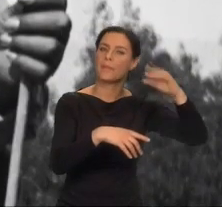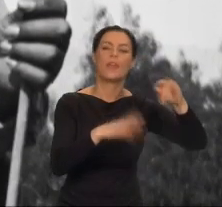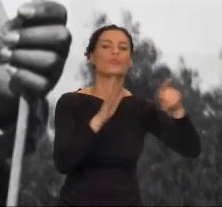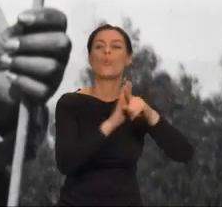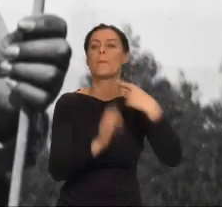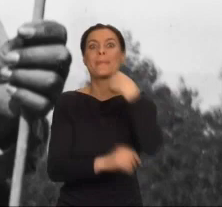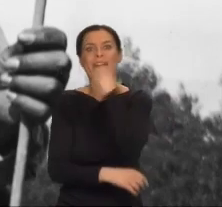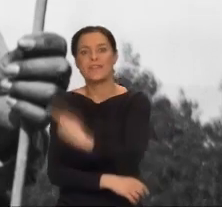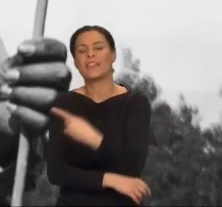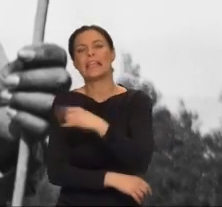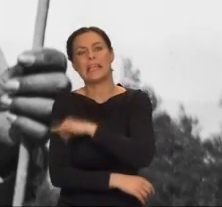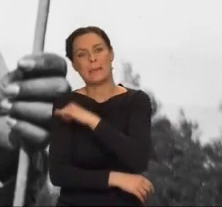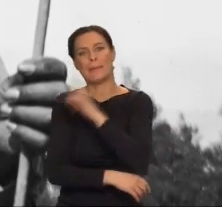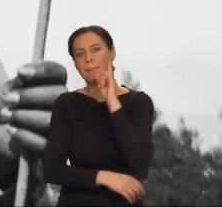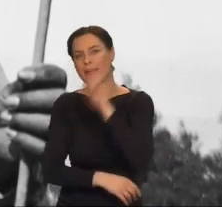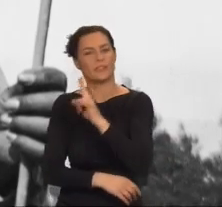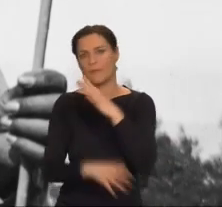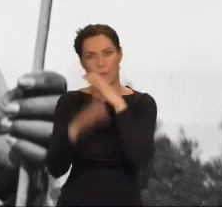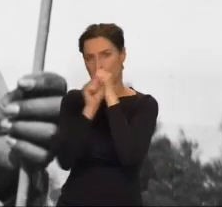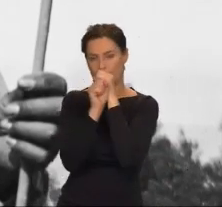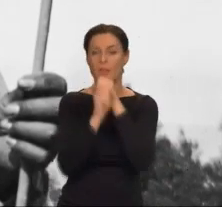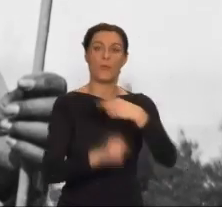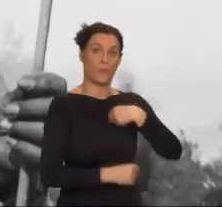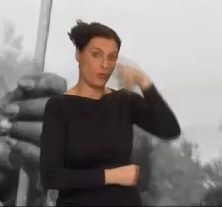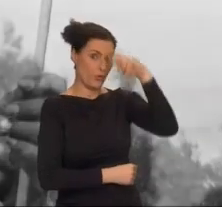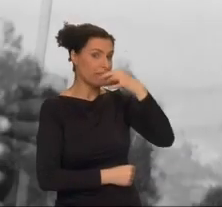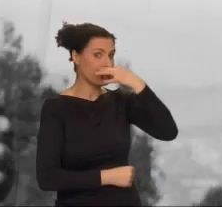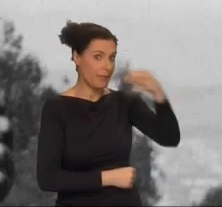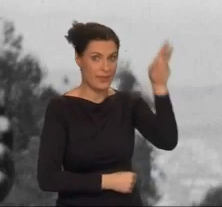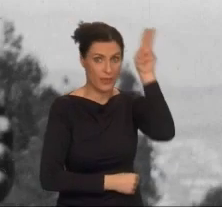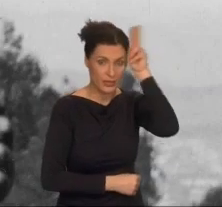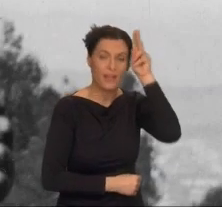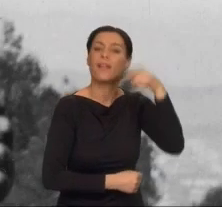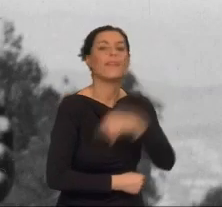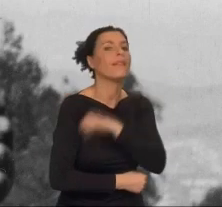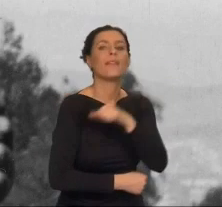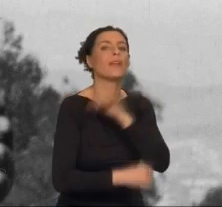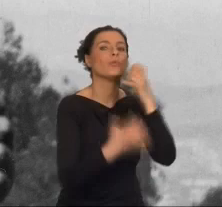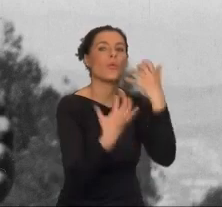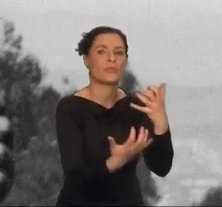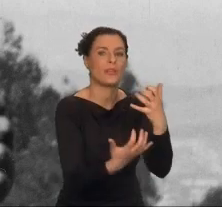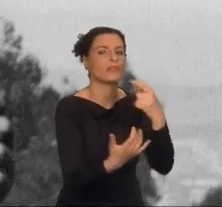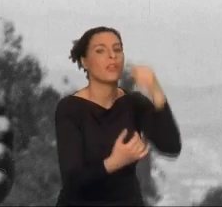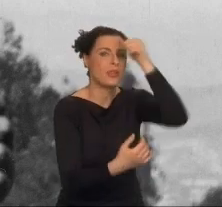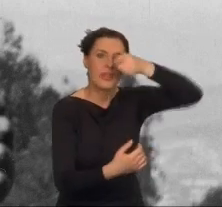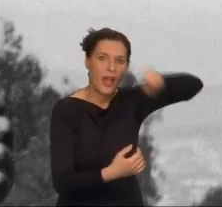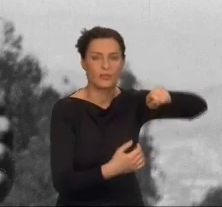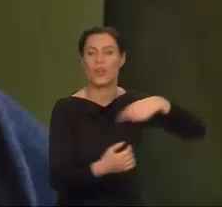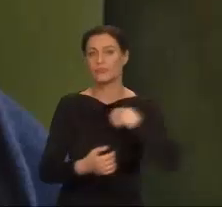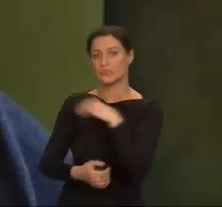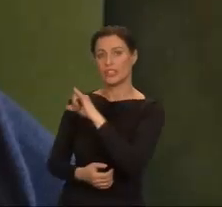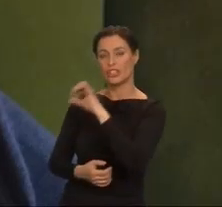Ojciec zapytał go, jak chce być nazywany. Ishi oznacza człowieka, mężczyznę.